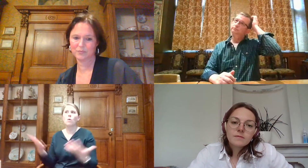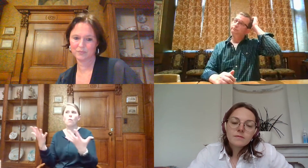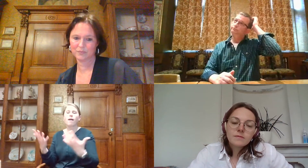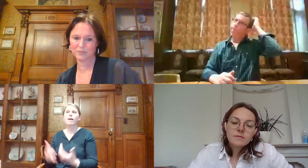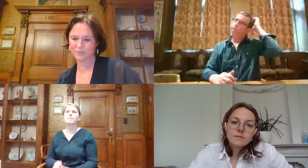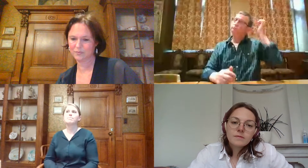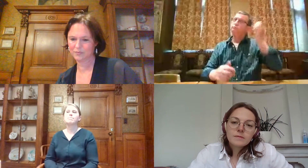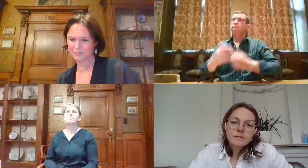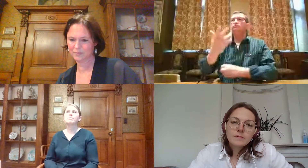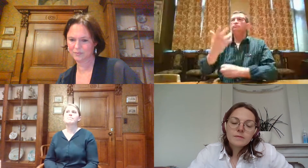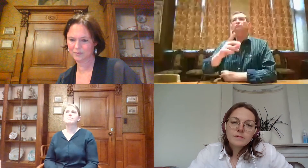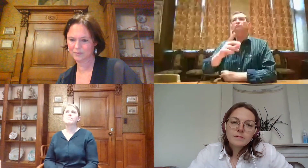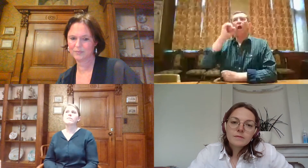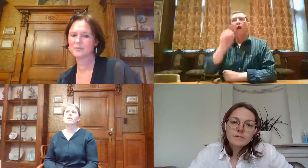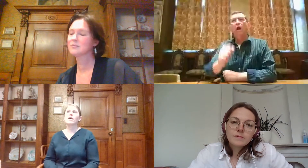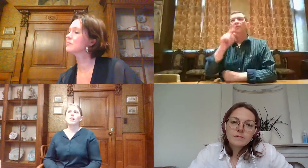Ja.